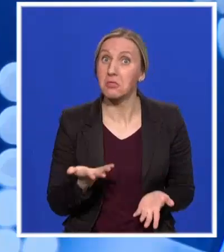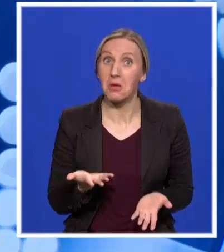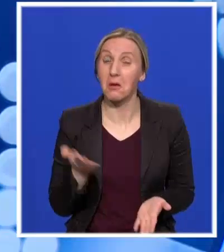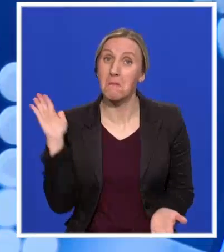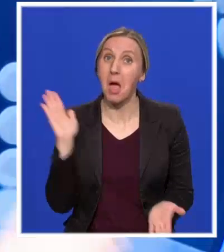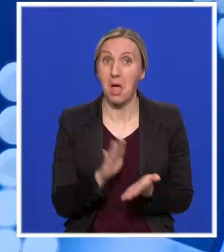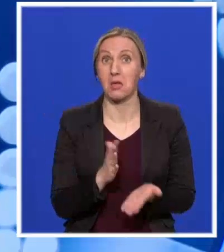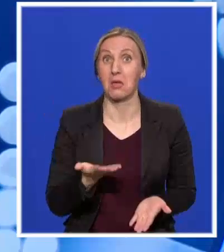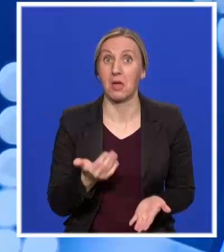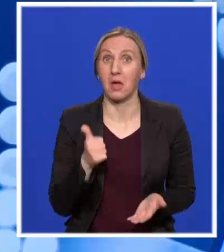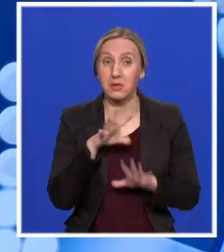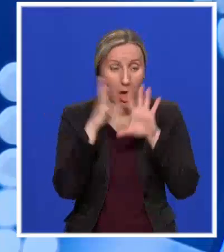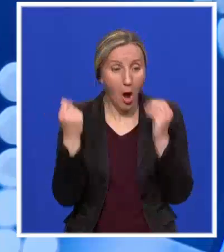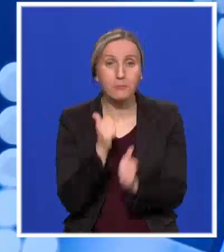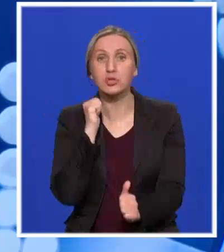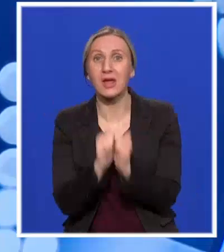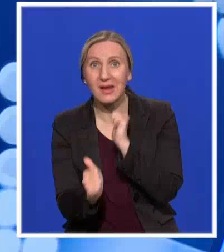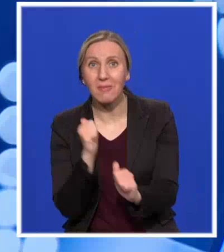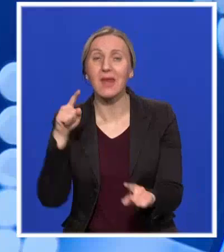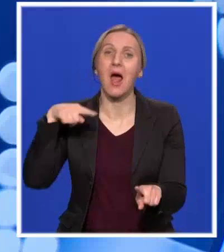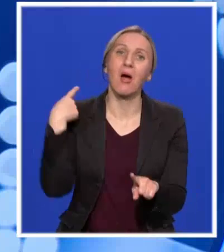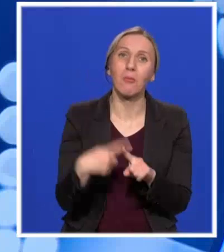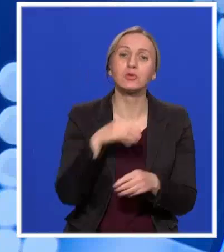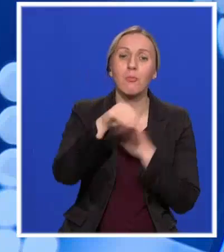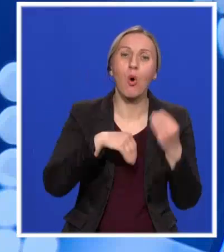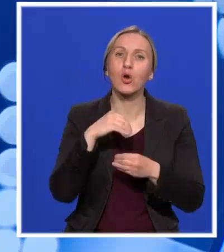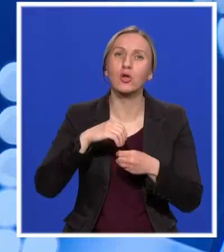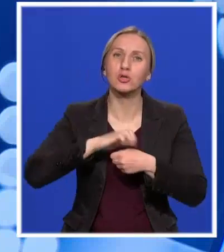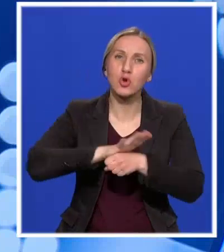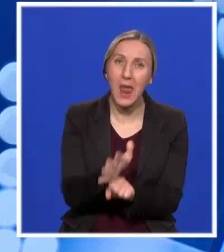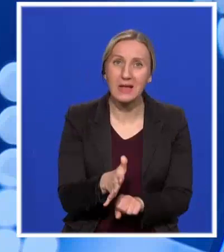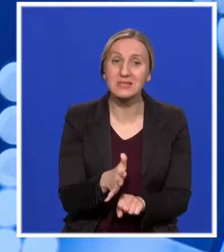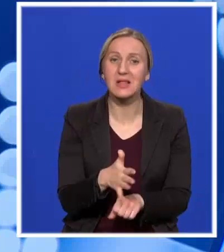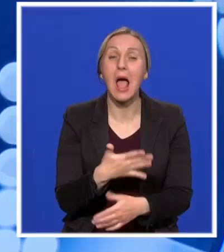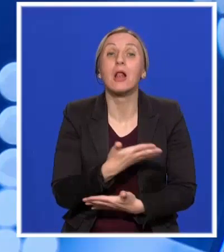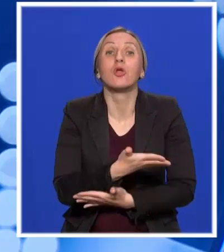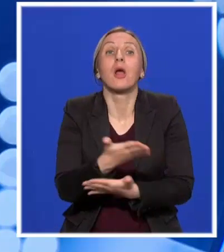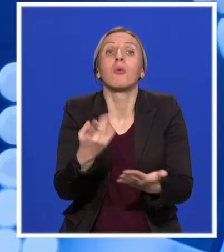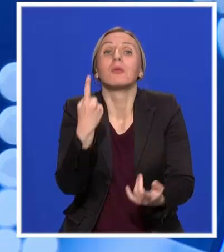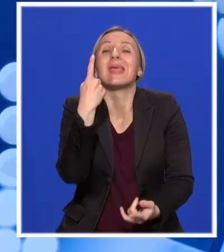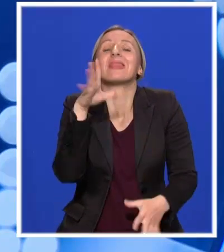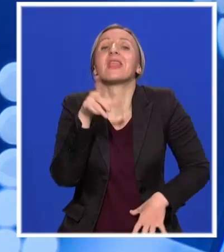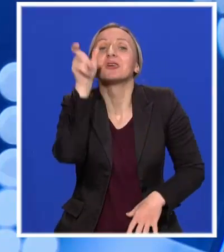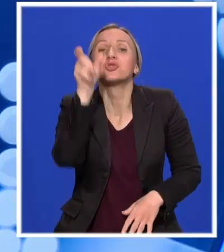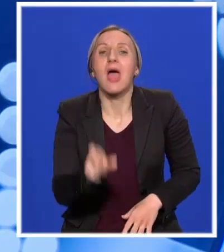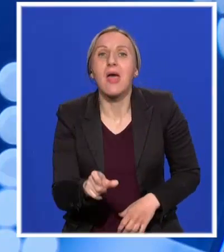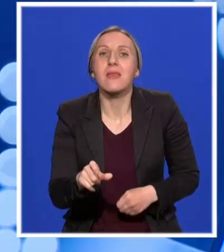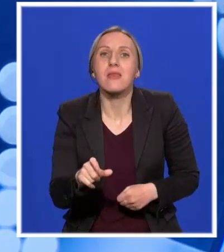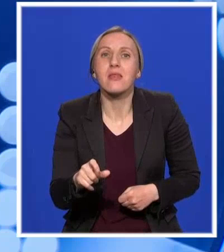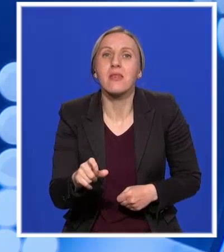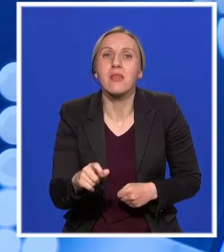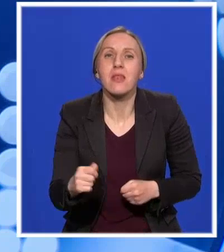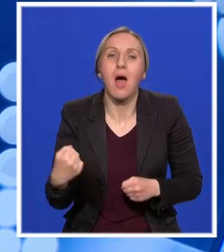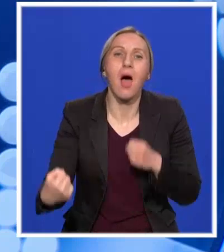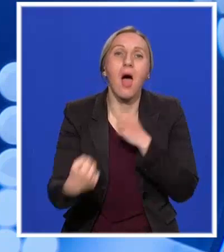koji se i opšte kriminala i porodičnog nasilja, ali dok postoji jedna žena koja trpi nasilje u našoj zemlji,